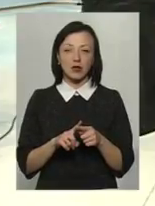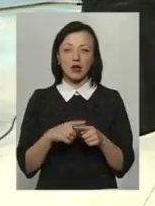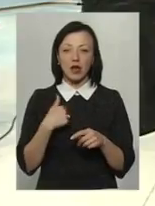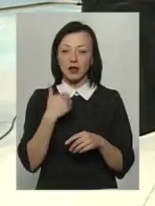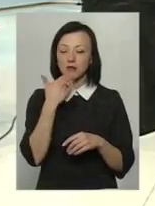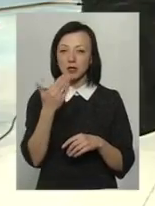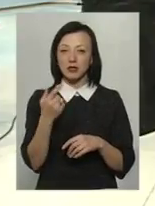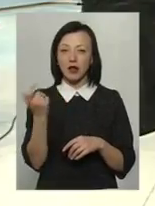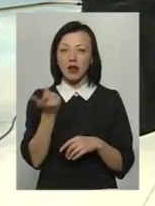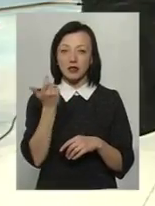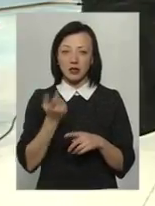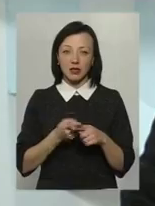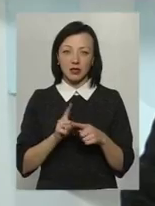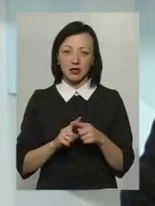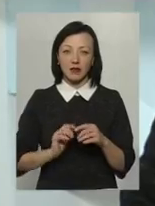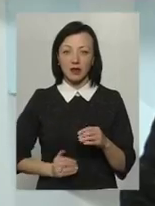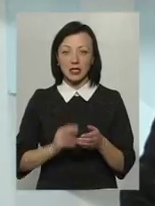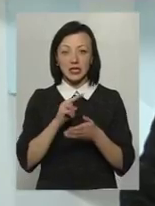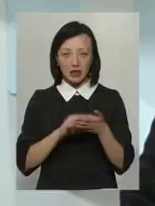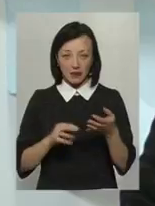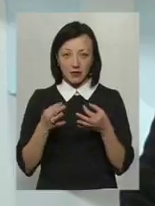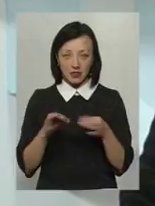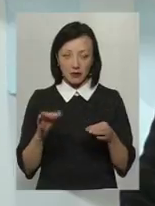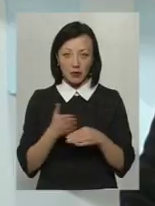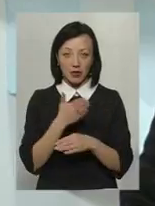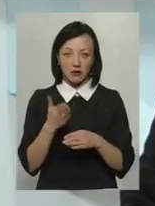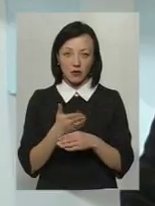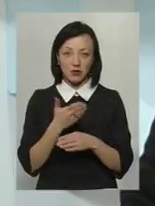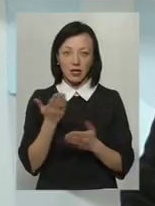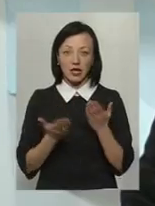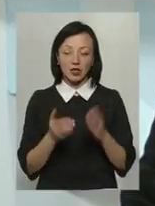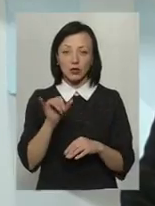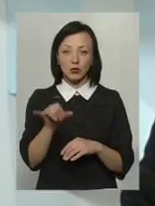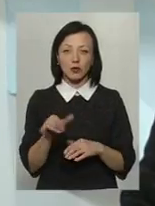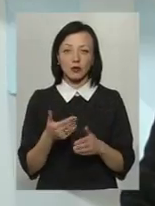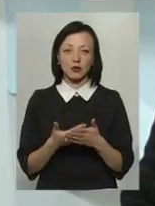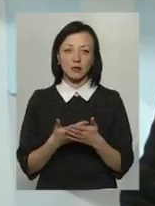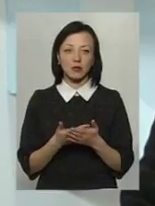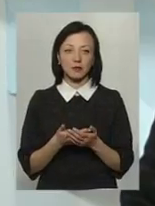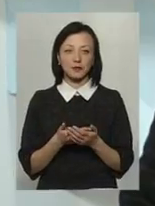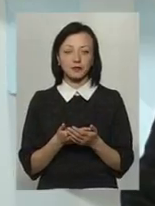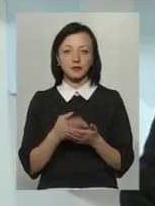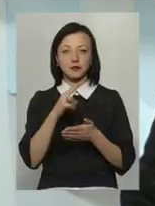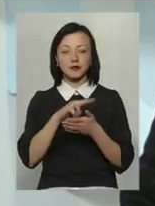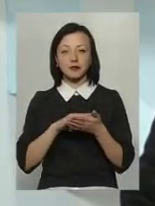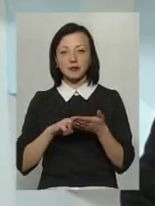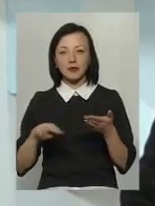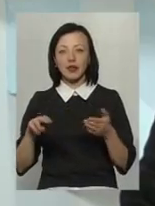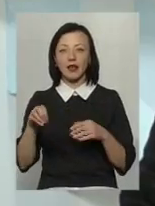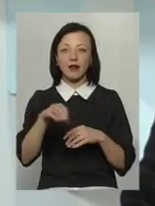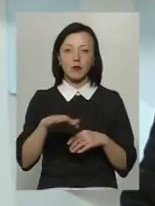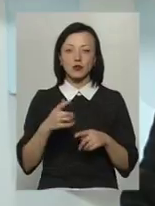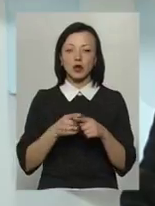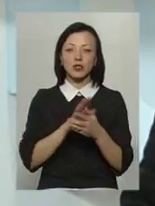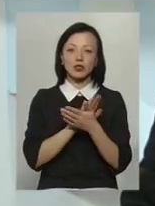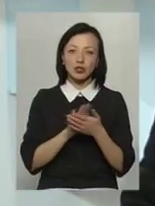фірми, це сертифіційноє производство, то есть, є ли у них сертифікат европейський, що це